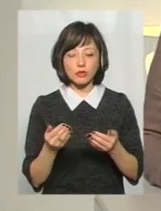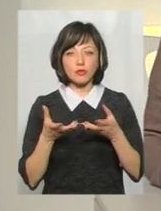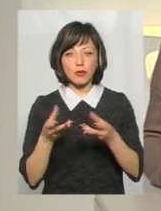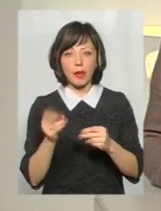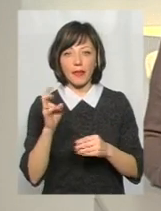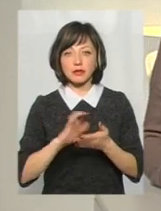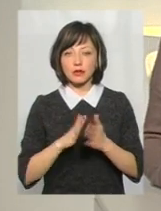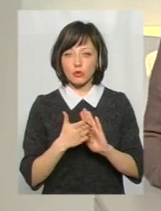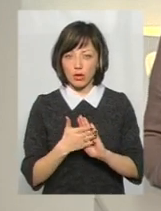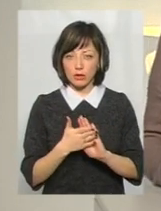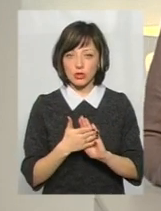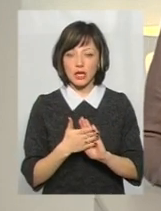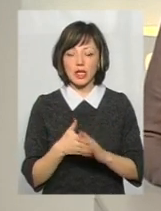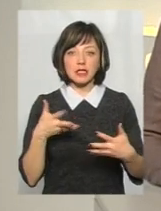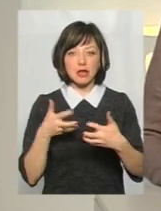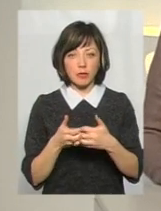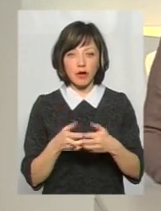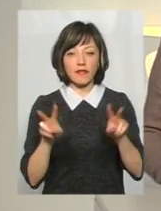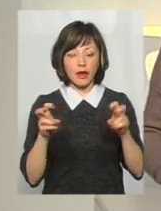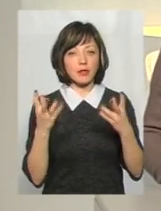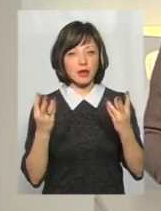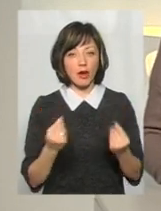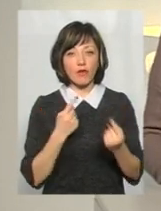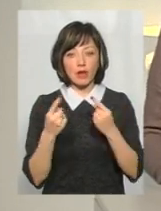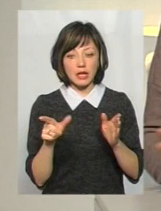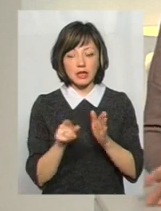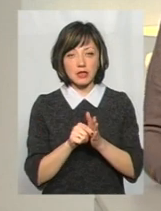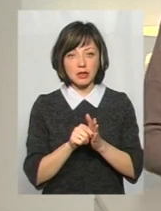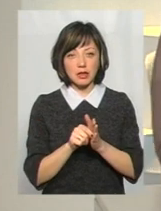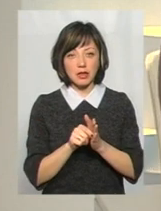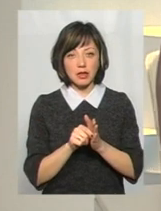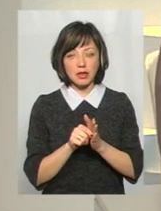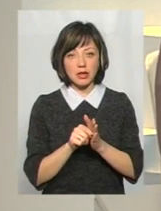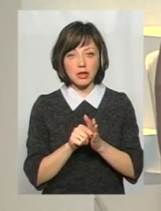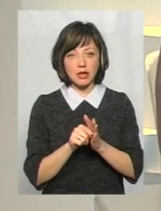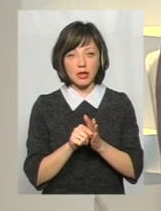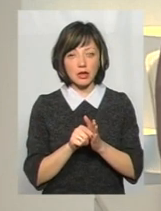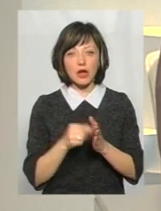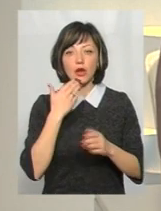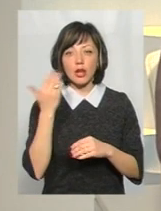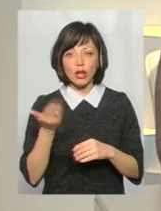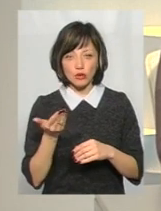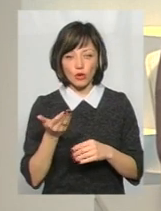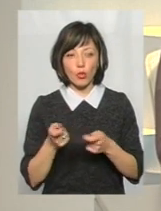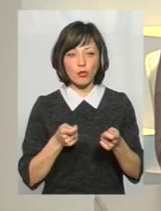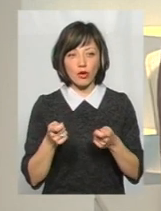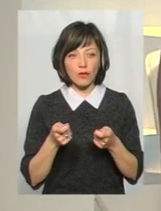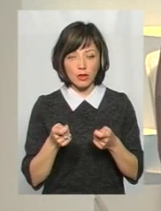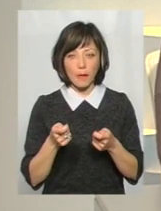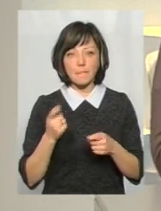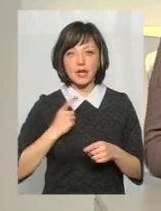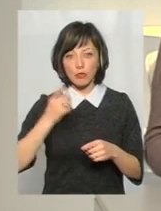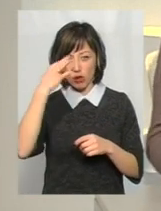впливають на ситуацію із ДТП. У темі дня ми говорили із речником управління